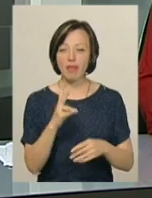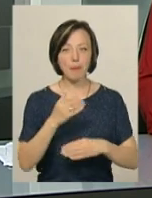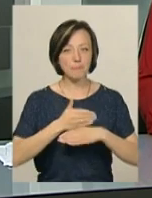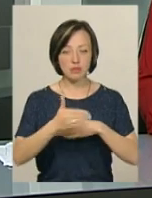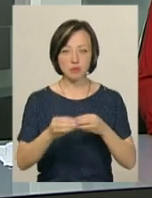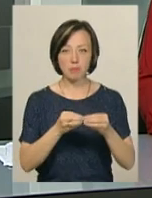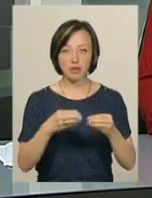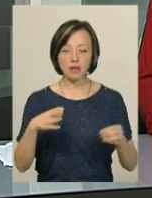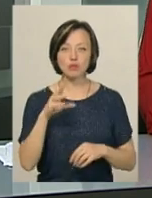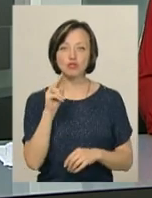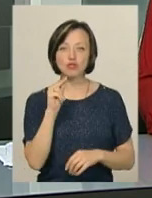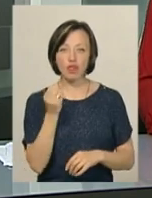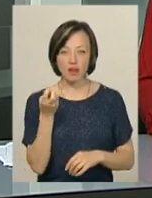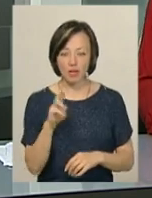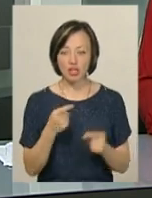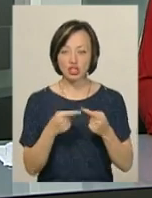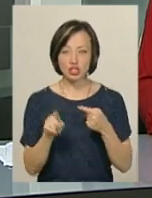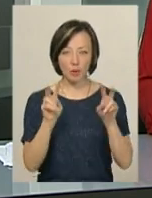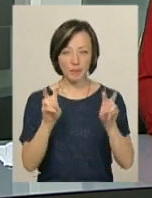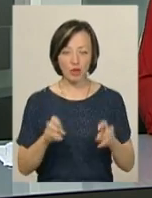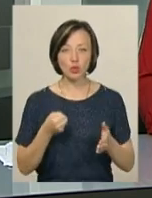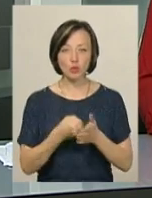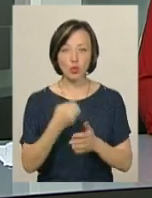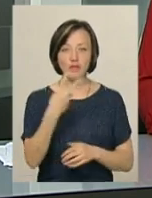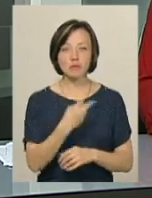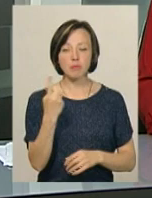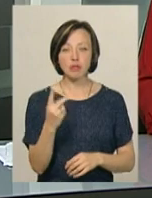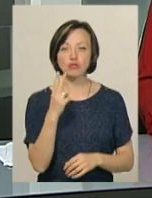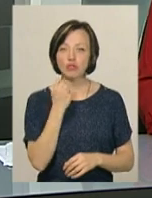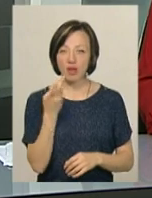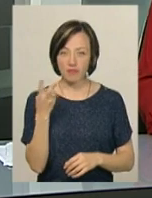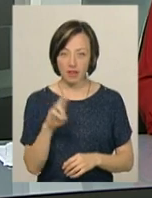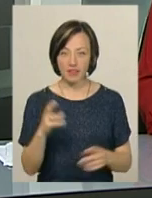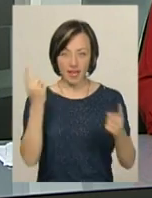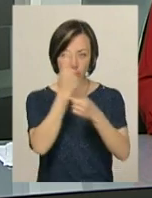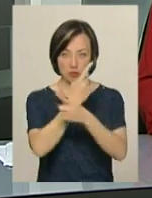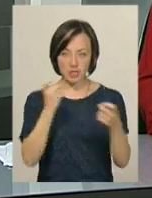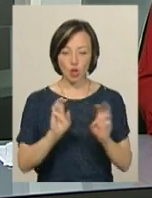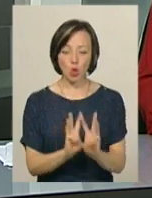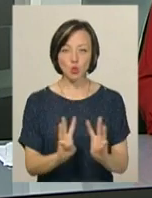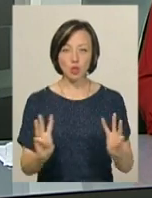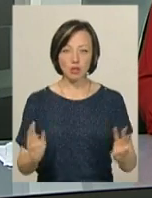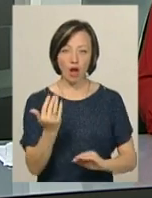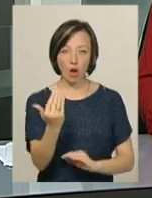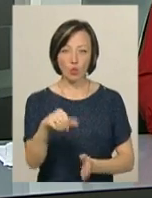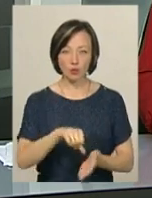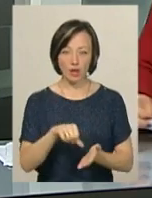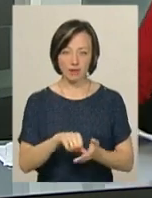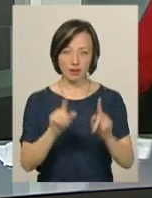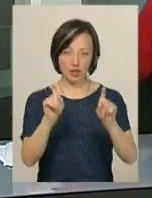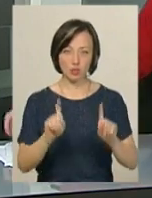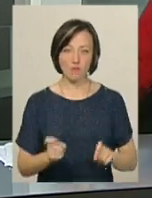пізніше 15 червня. З інших предметів – до 21 червня на інформаційних сторінках учасників тестування.